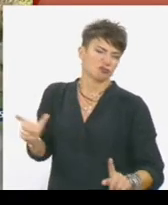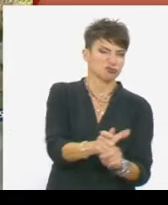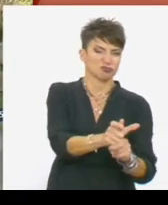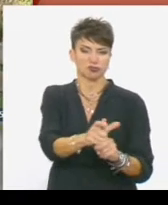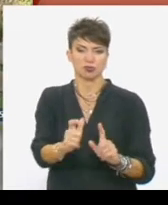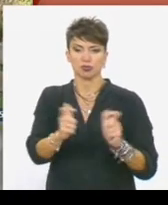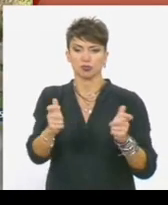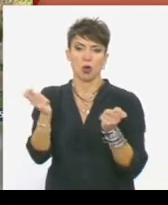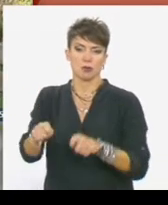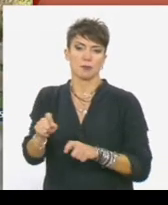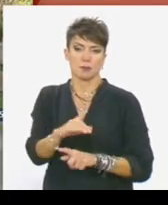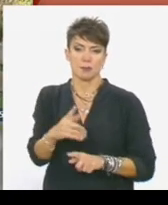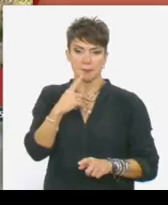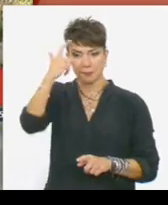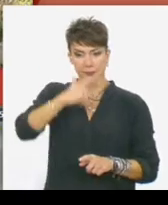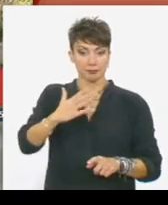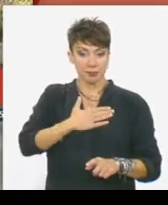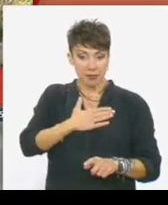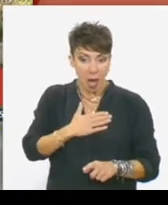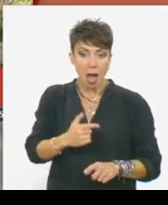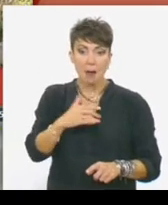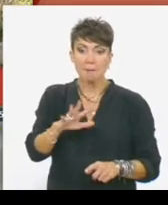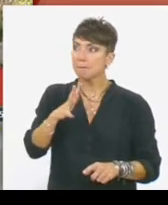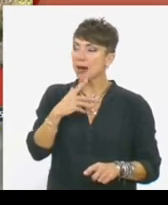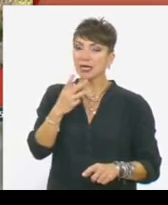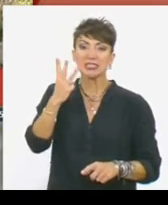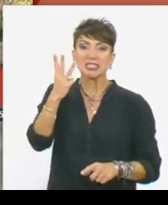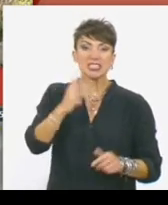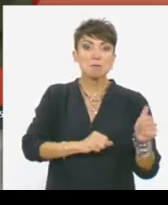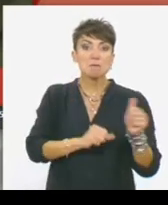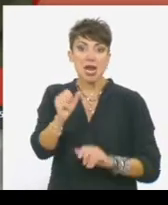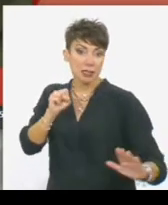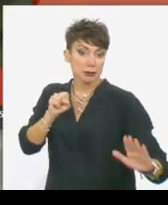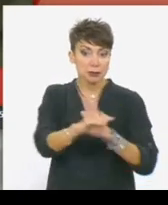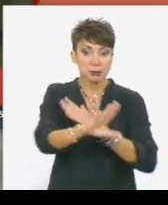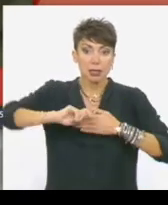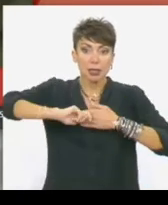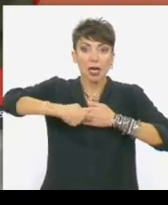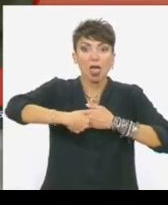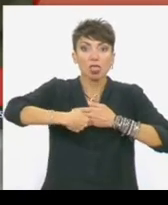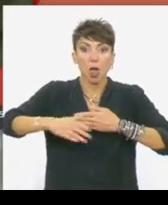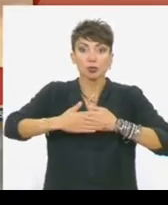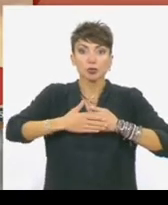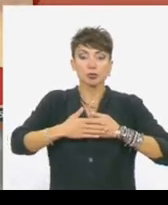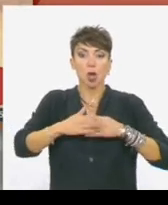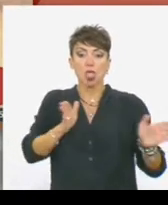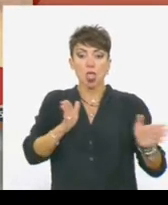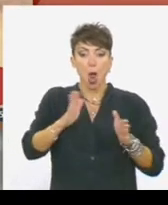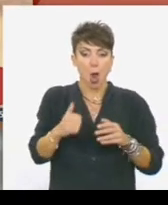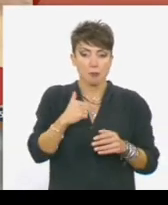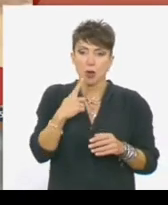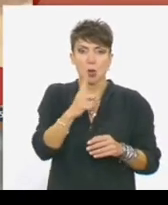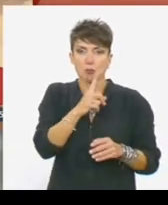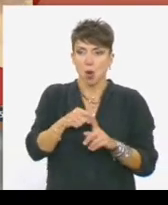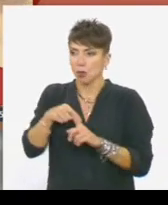Είχα μια τιμωρία η οποία ήμουν ακλειδωμένη σχεδόν για περίπου τρεις μήνες σε ένα δωμάτιο και έβγαινα έξω και